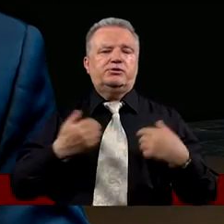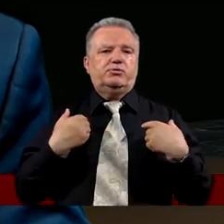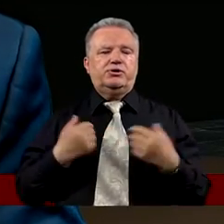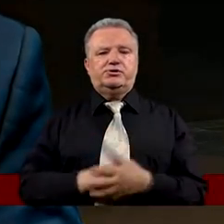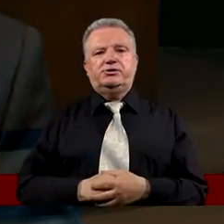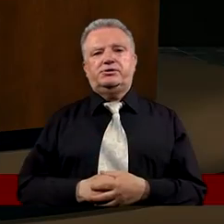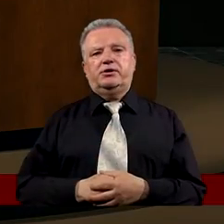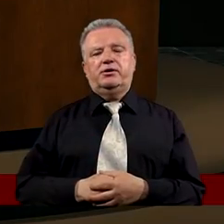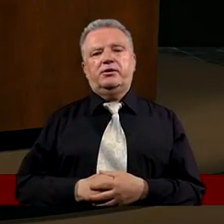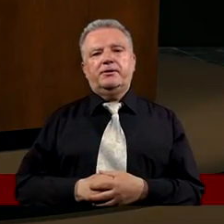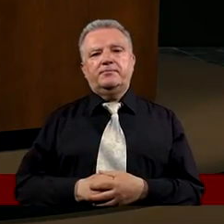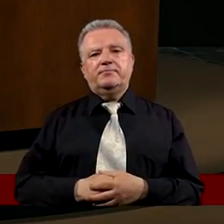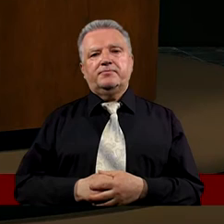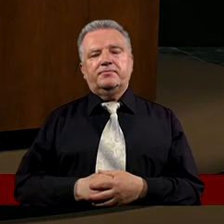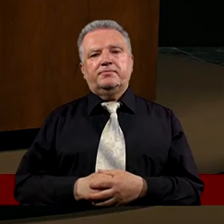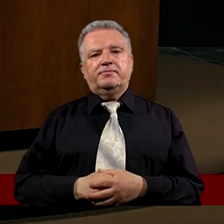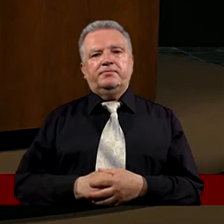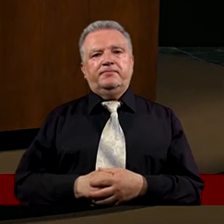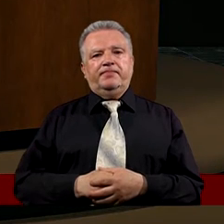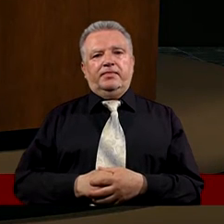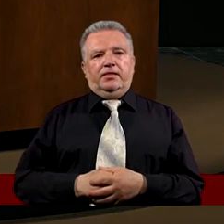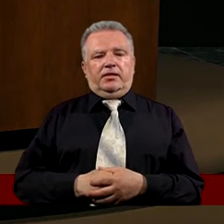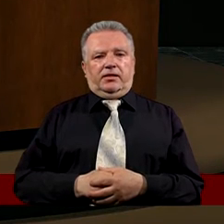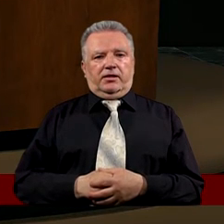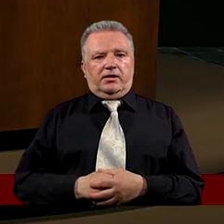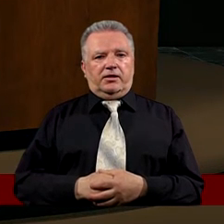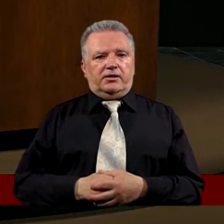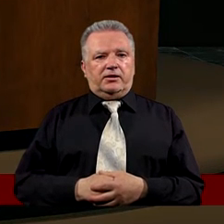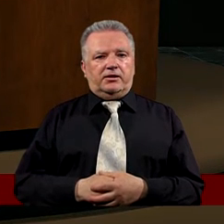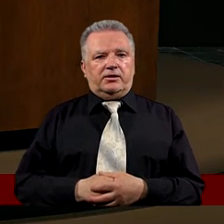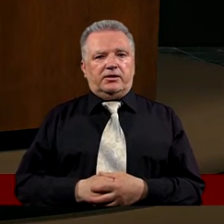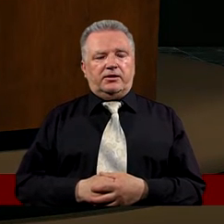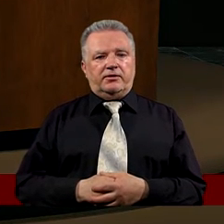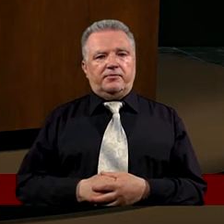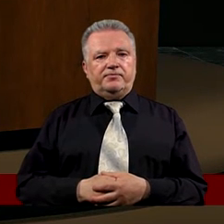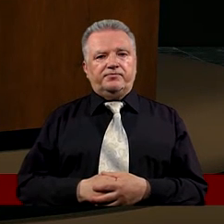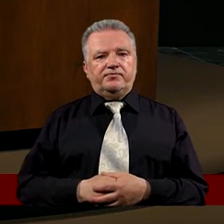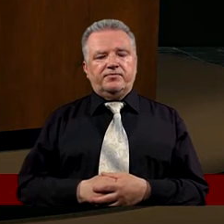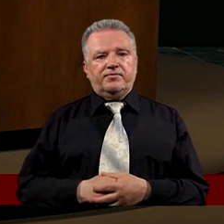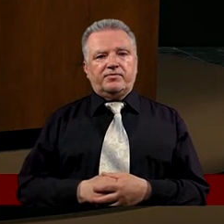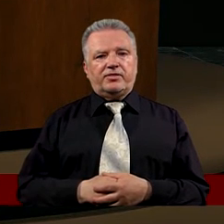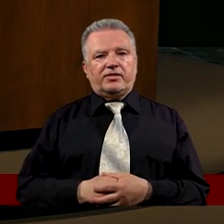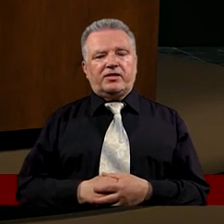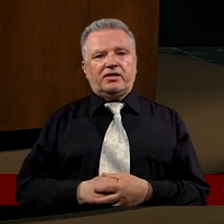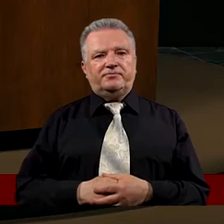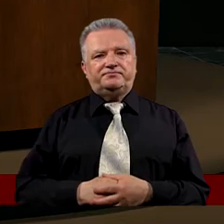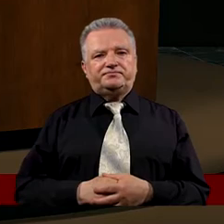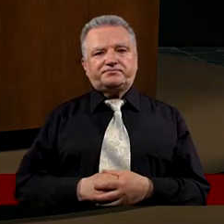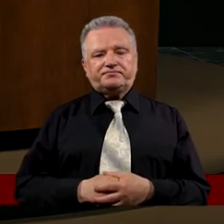Dziękuję Tak, przy całej może też I właśnie szlachetności